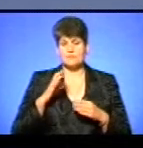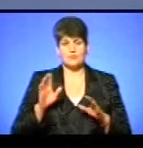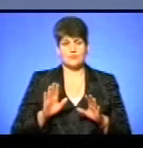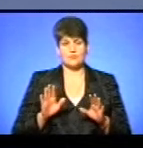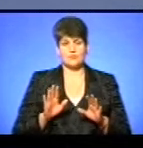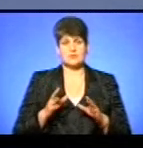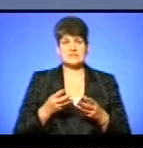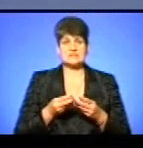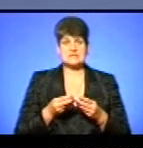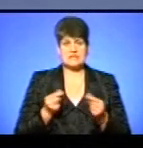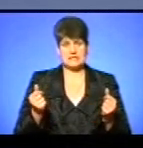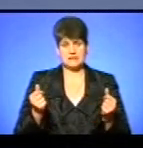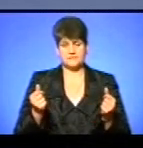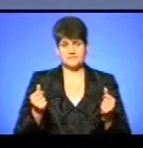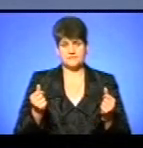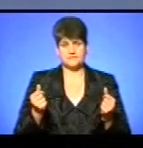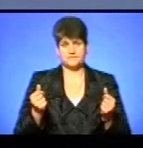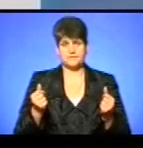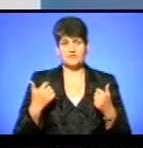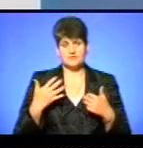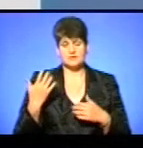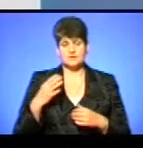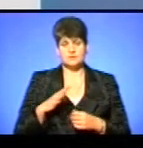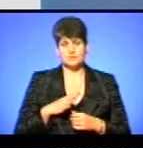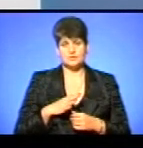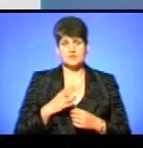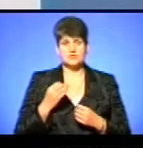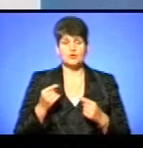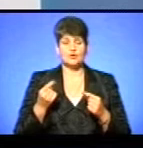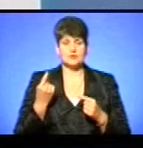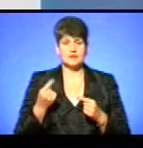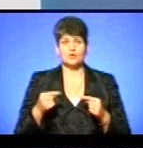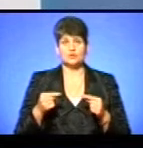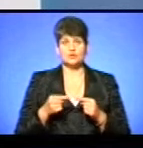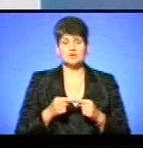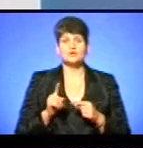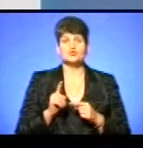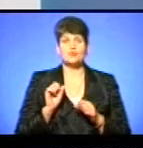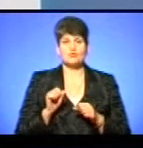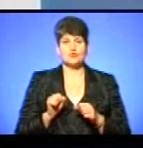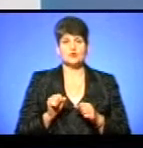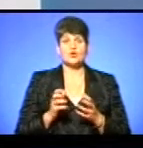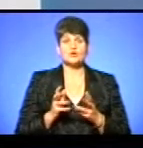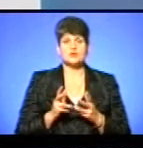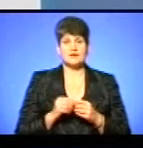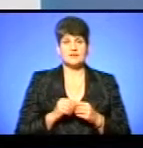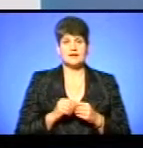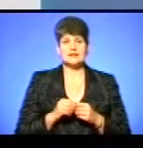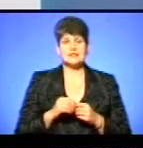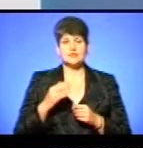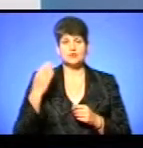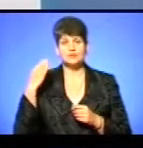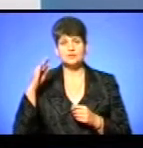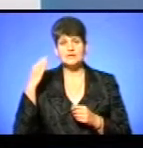зникнути. Це вже колись було. Ще одне уточнення, на що може розраховувати іногородній пільговик у